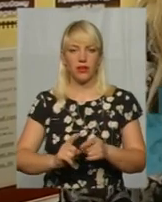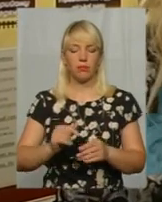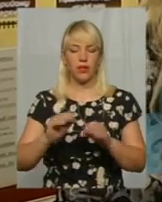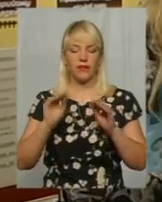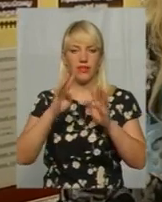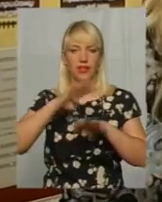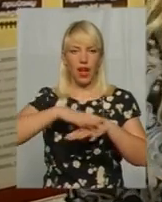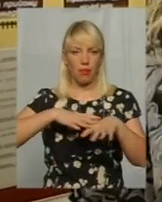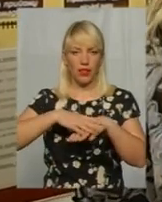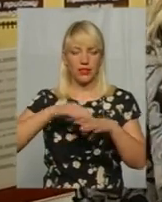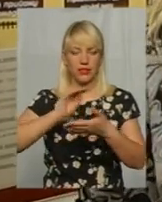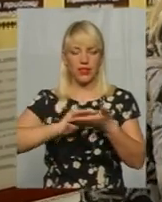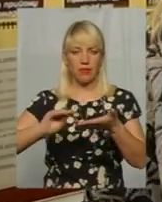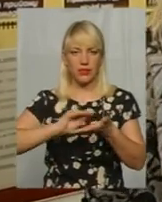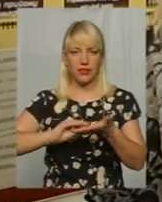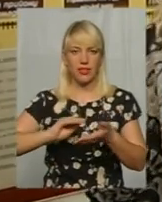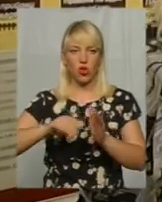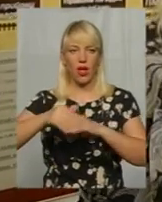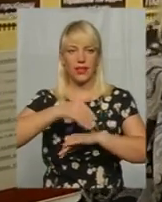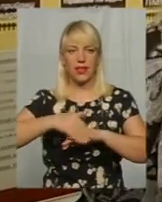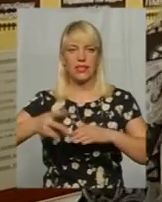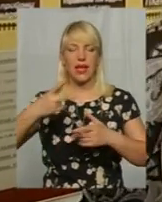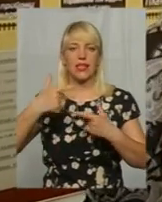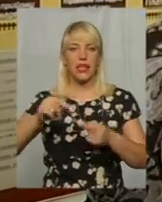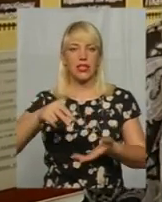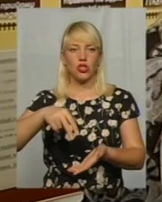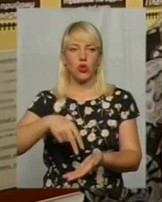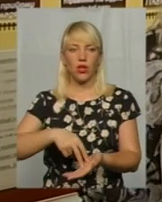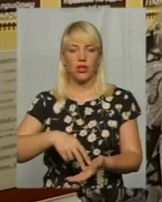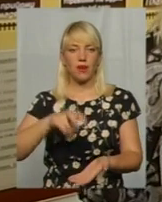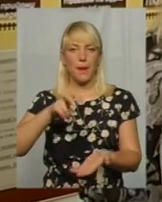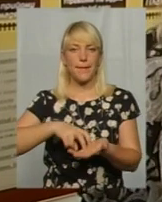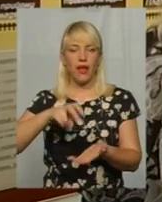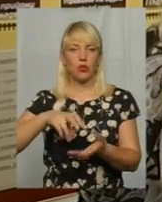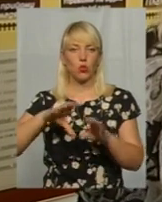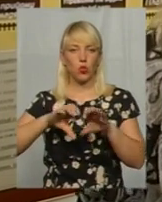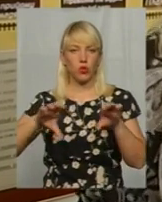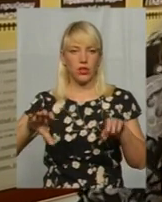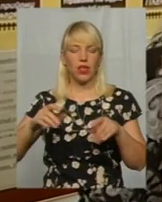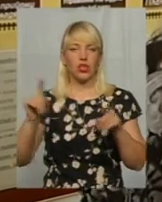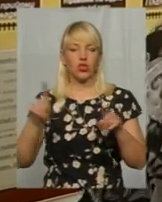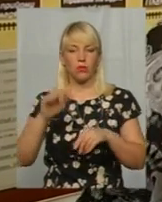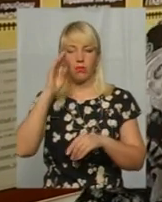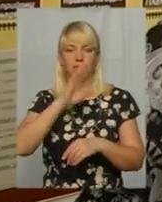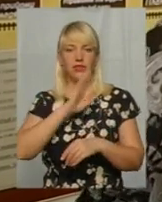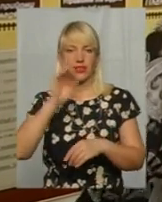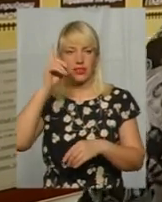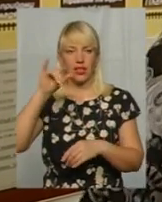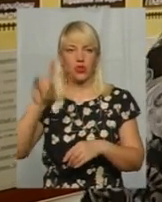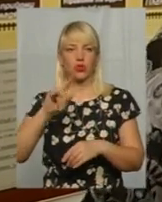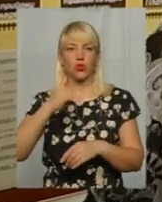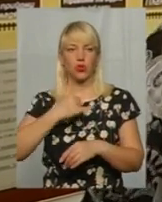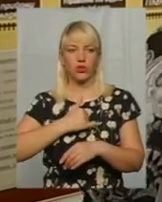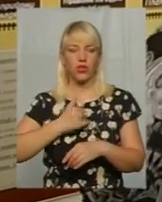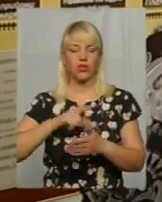таблиці вказану адресу, де саме стоїть батут. Все ж таки, щоб батьки знали, що в нас в місті такі